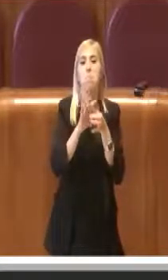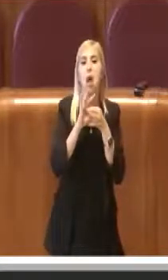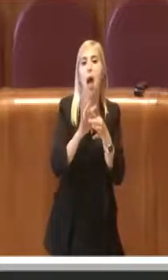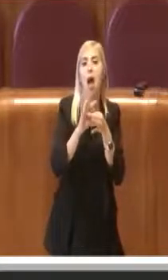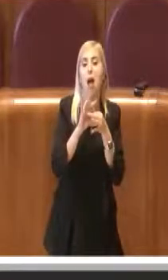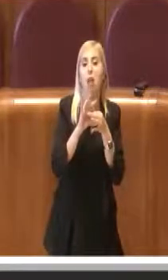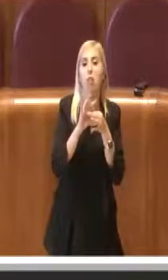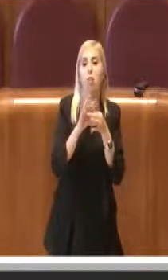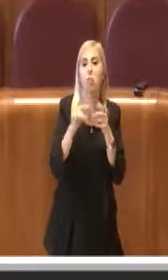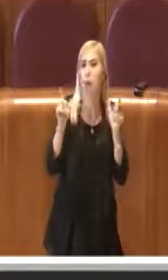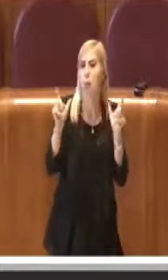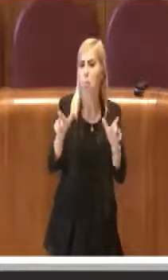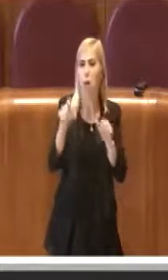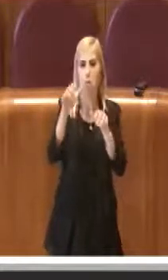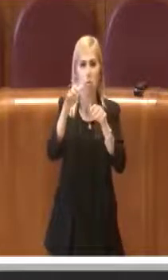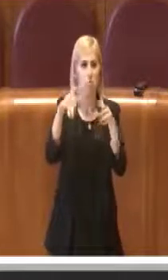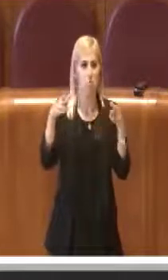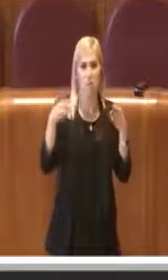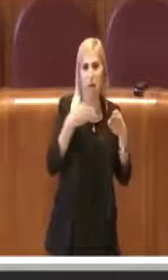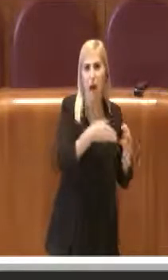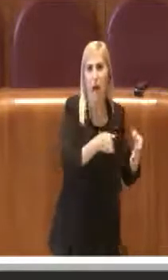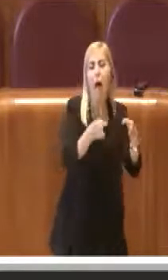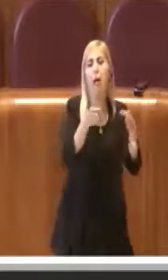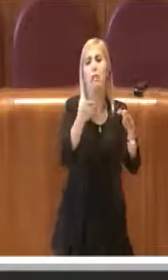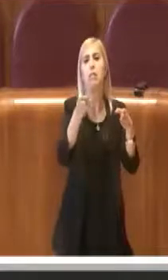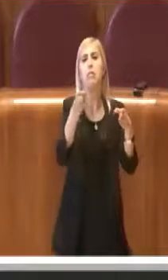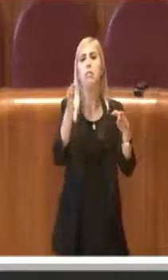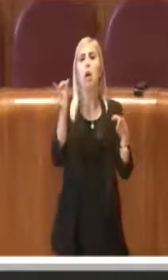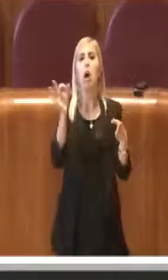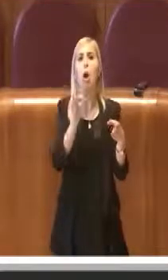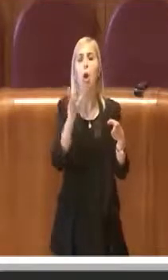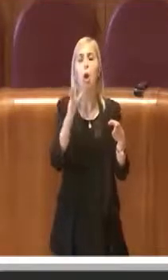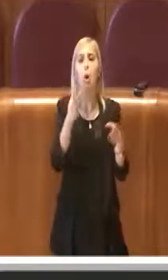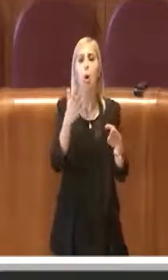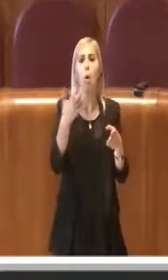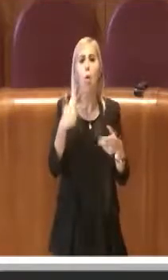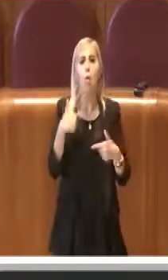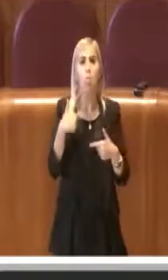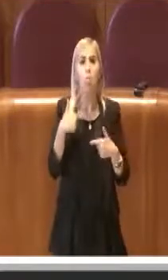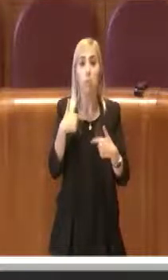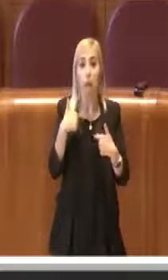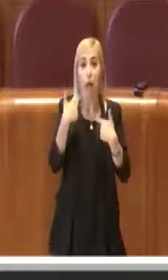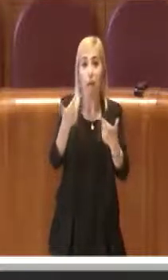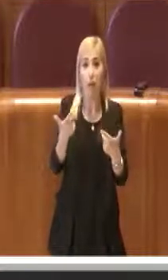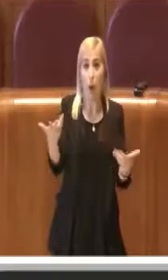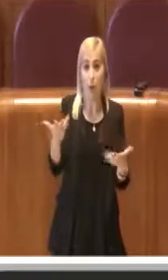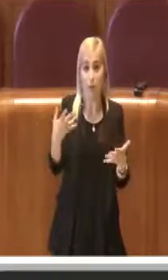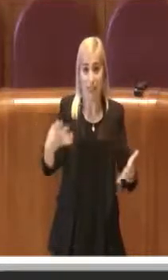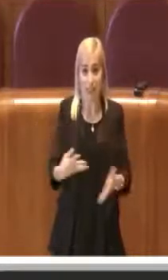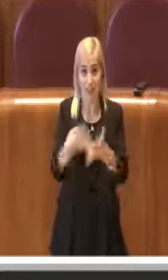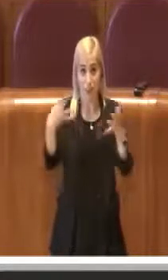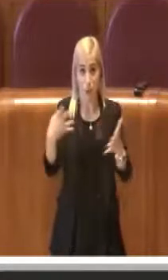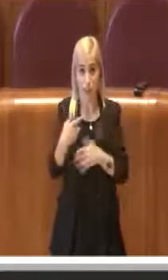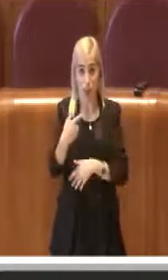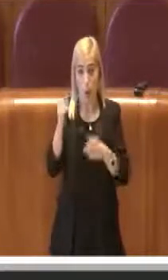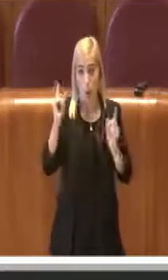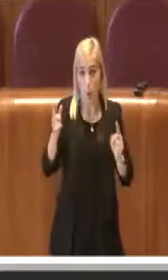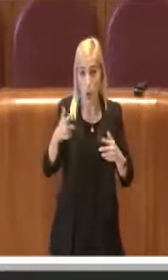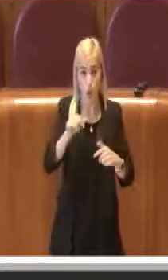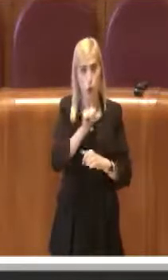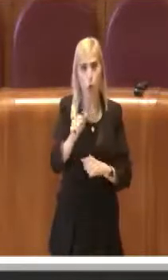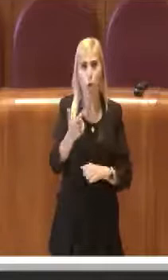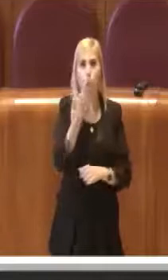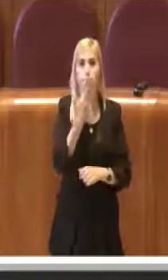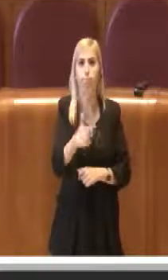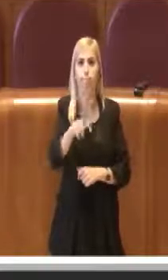ha bloccato strade, ha danneggiato se stesso sostanzialmente privando il proprio corpo del